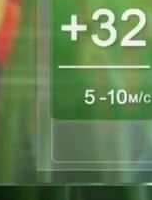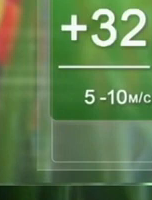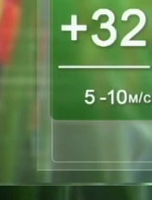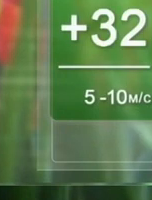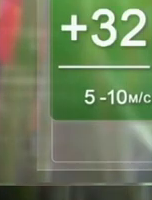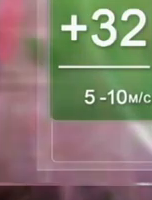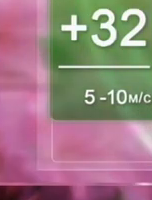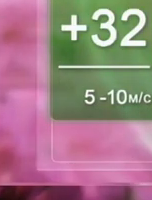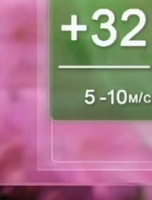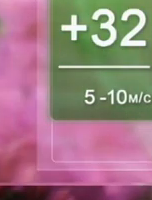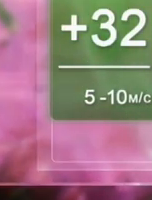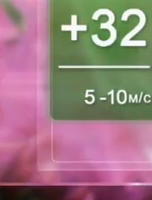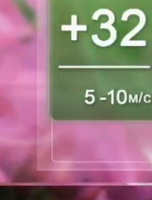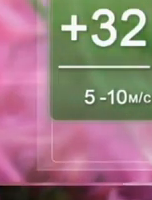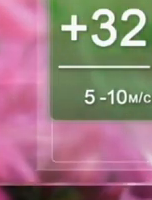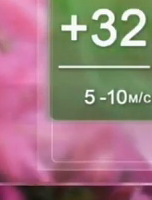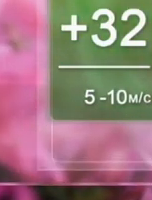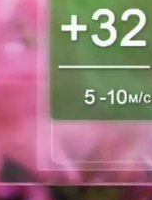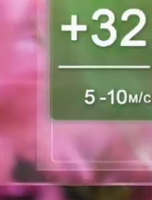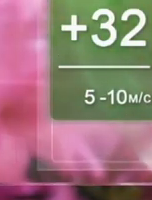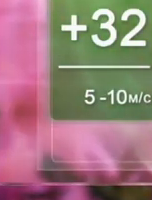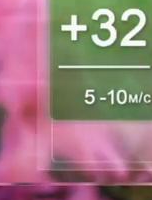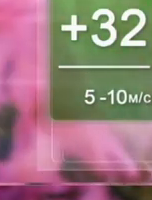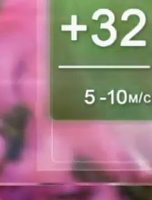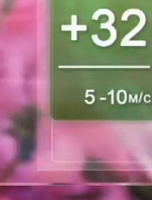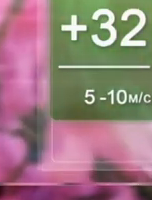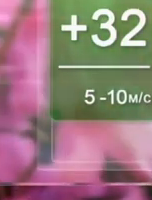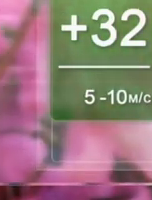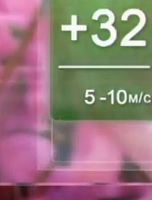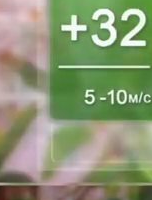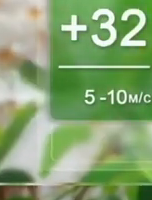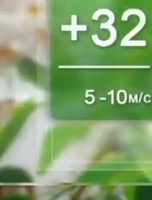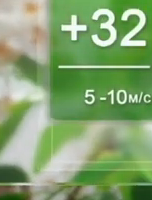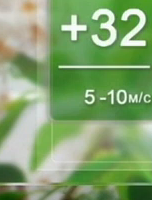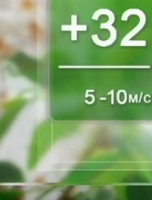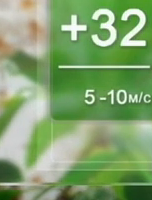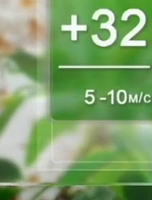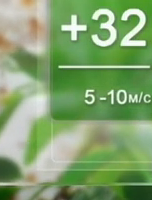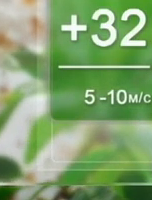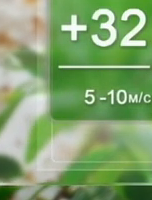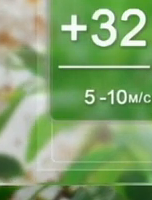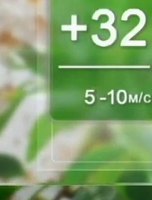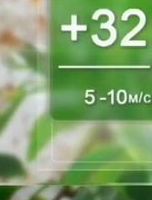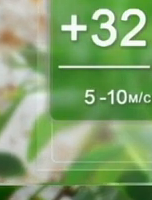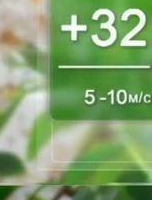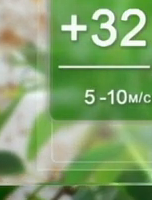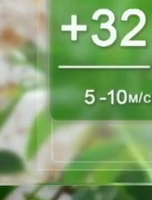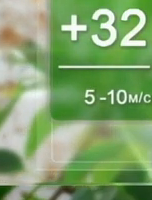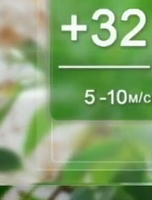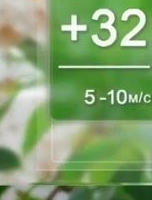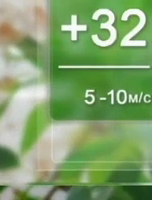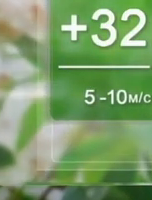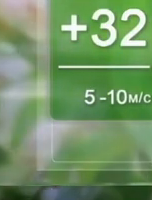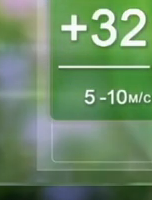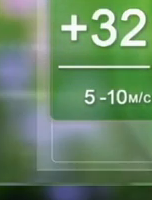1 вересня на Хмельниччині синоптики прогнозують мінливу хмарність без опадів. Вітер південно-західний 5